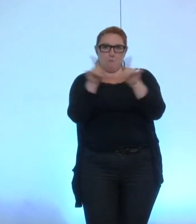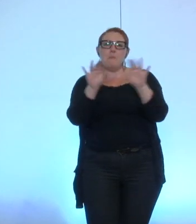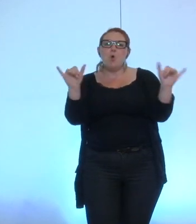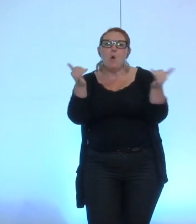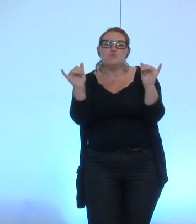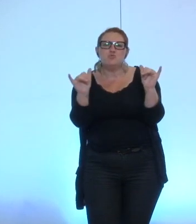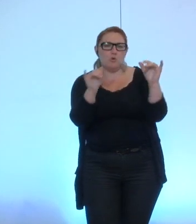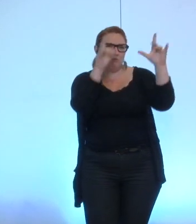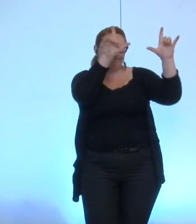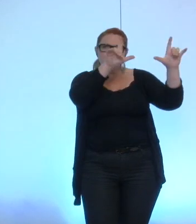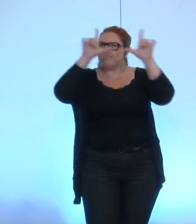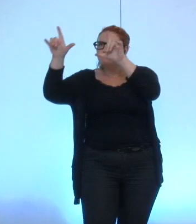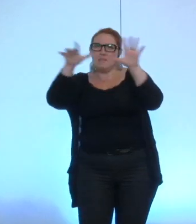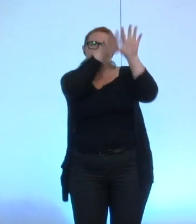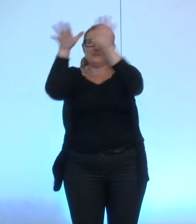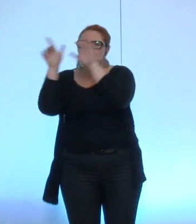madame Tavelle